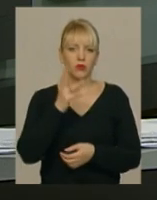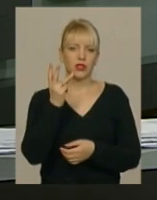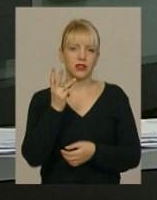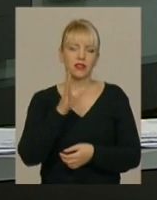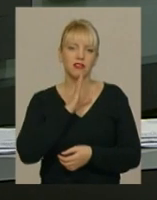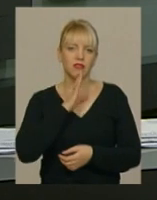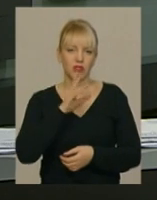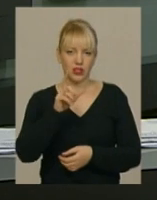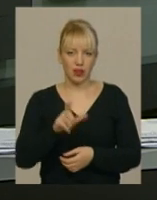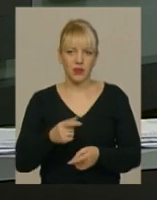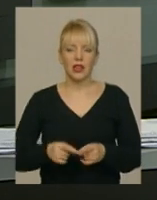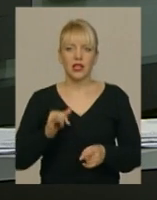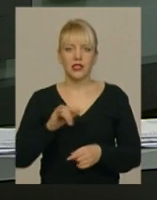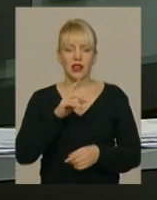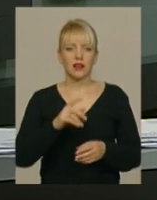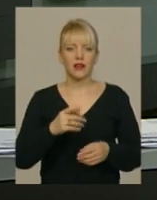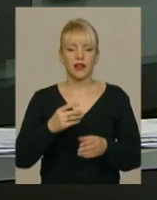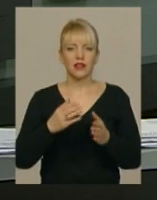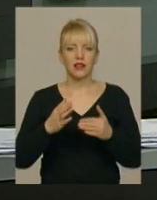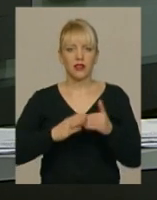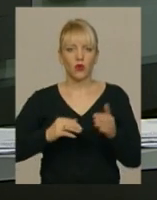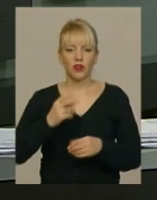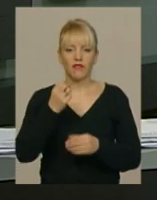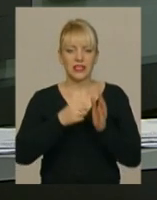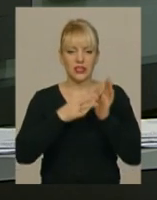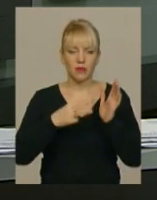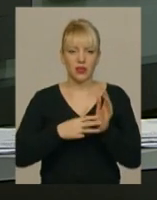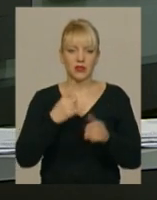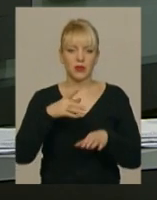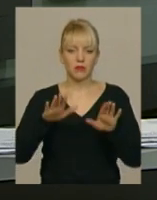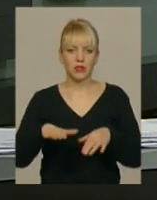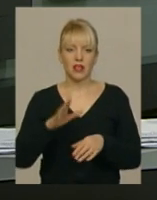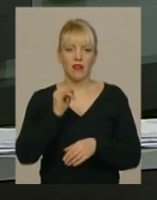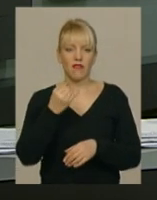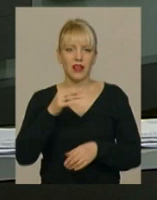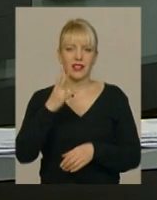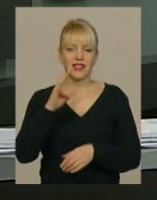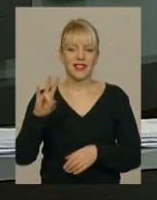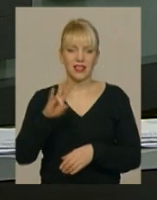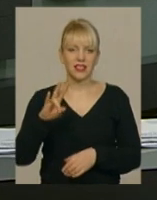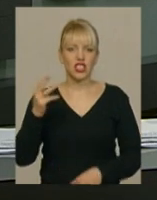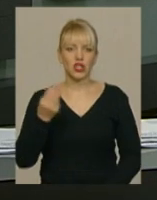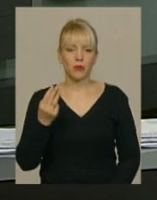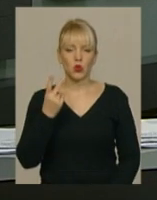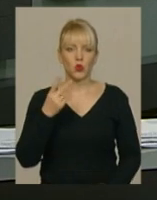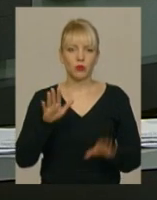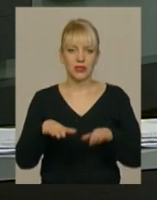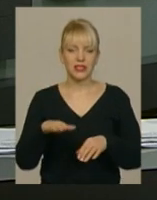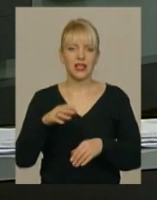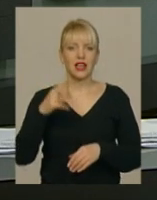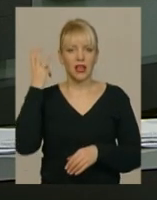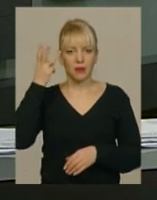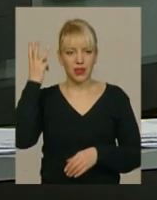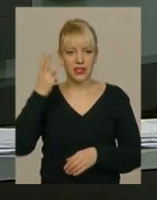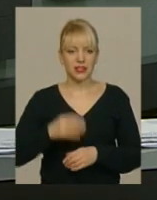За підсумками ігор у категорії «Ю-18» перше місце виборола команда «Вайт-Нігерс» з Шепетівки, друге місце за хмельничанами із команди